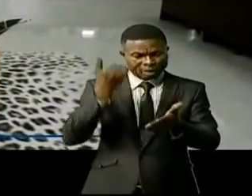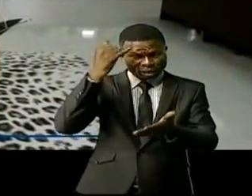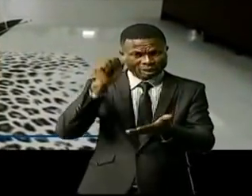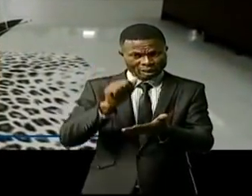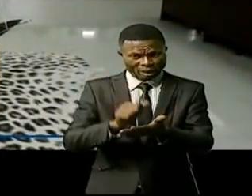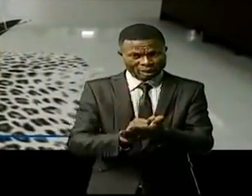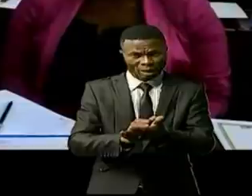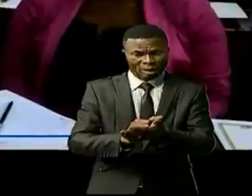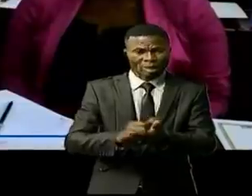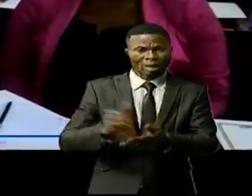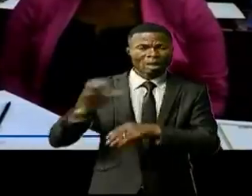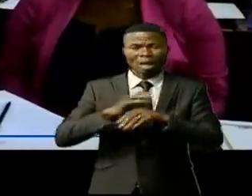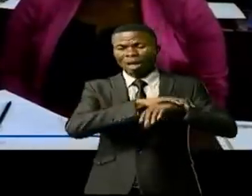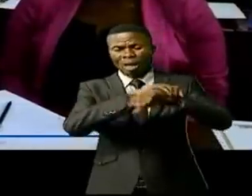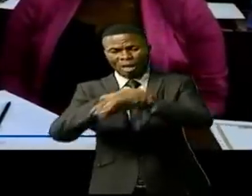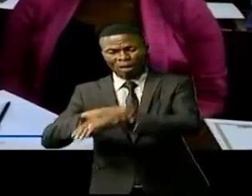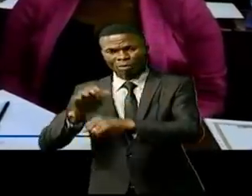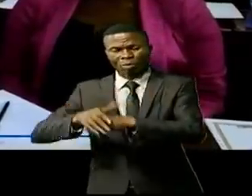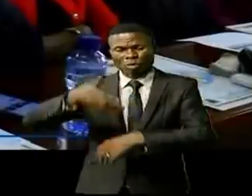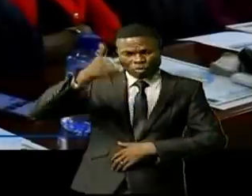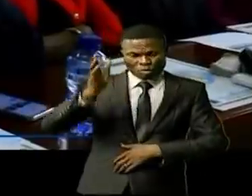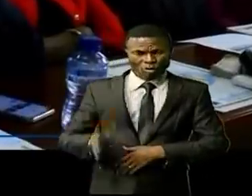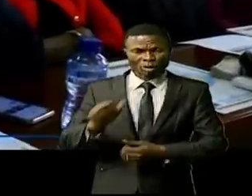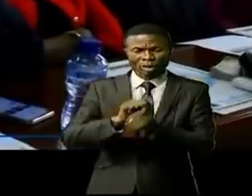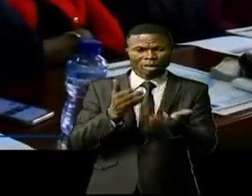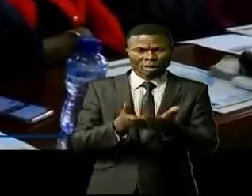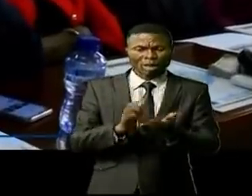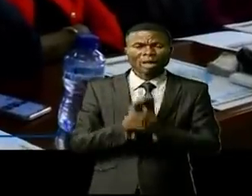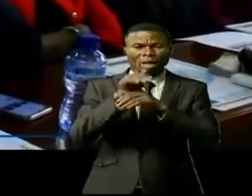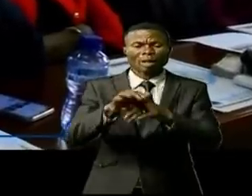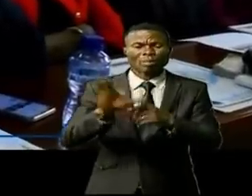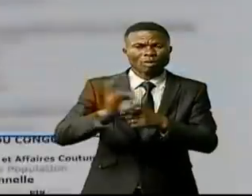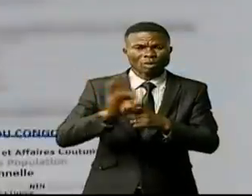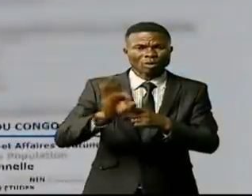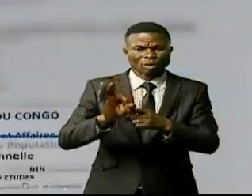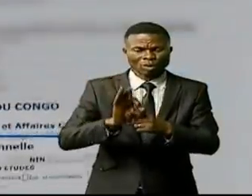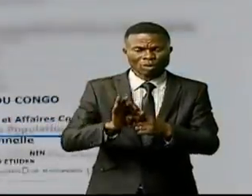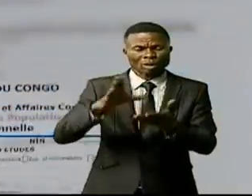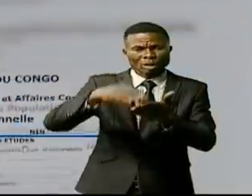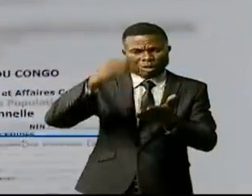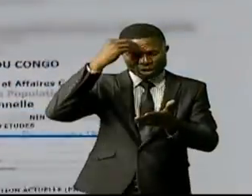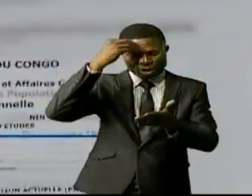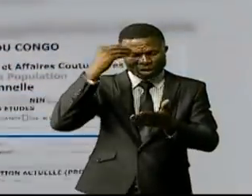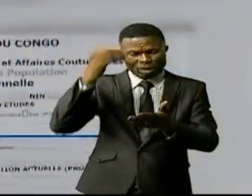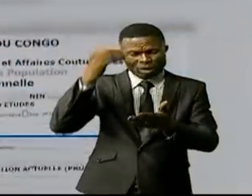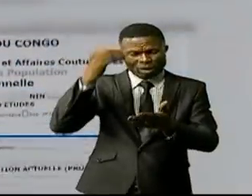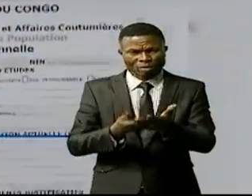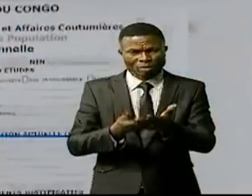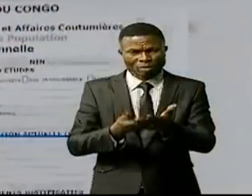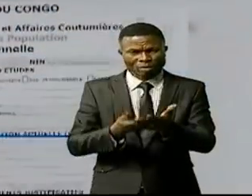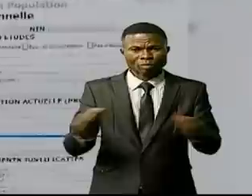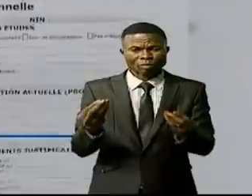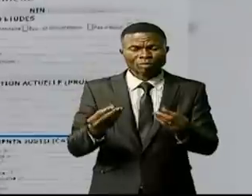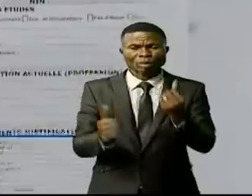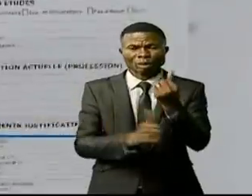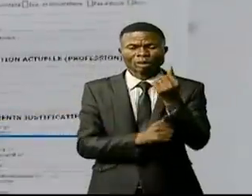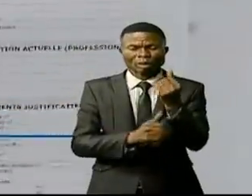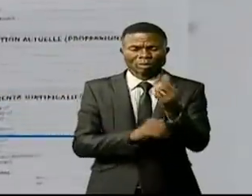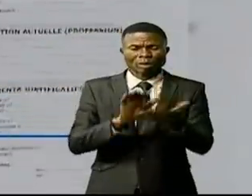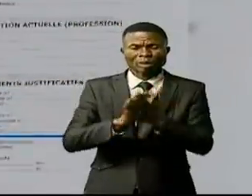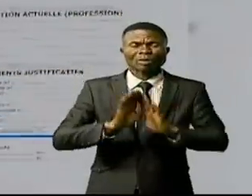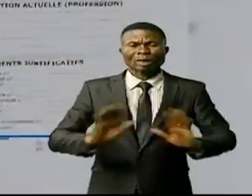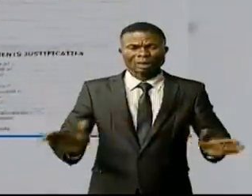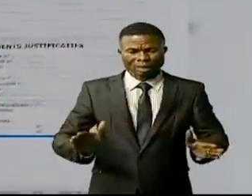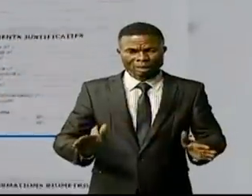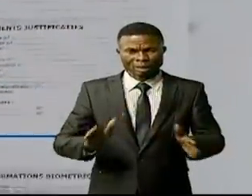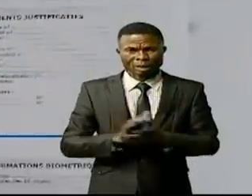un groupe d'experts nationaux spécialisés dans ce secteur à participer à un atelier de validation de l'affiche nationale d'identification de la personne en République démocratique du Congo.